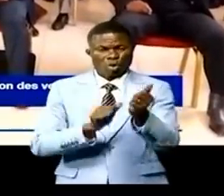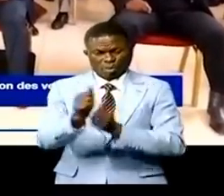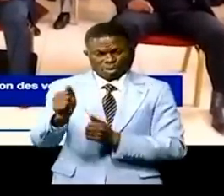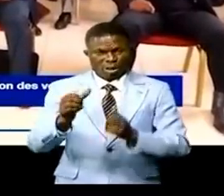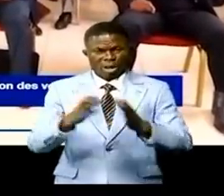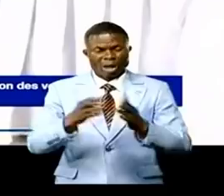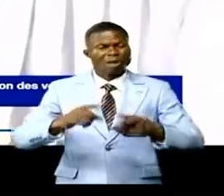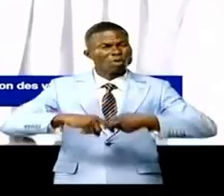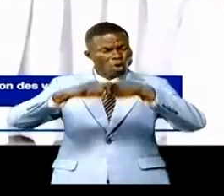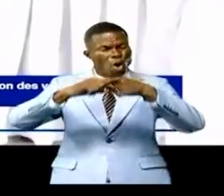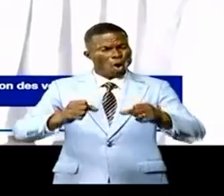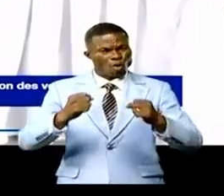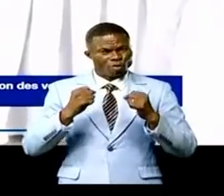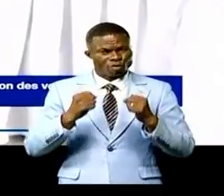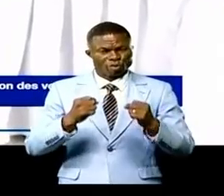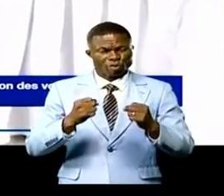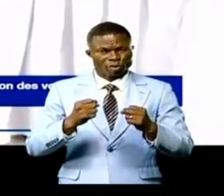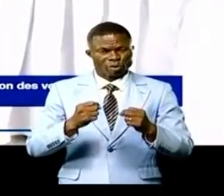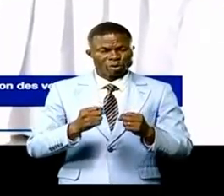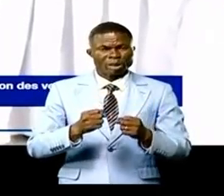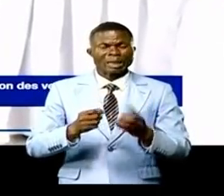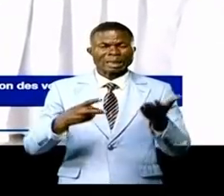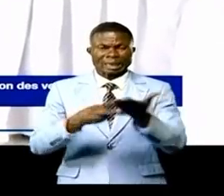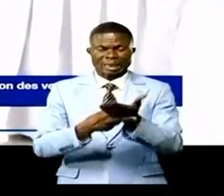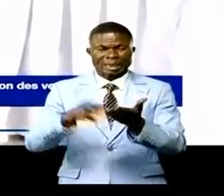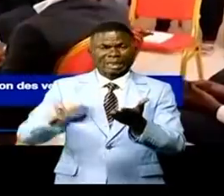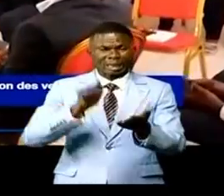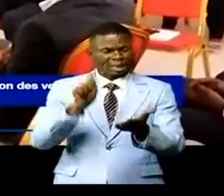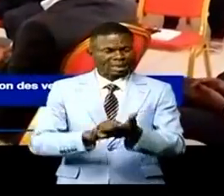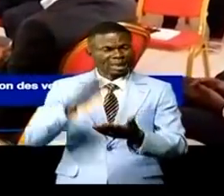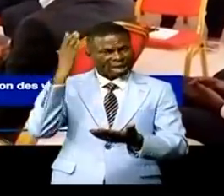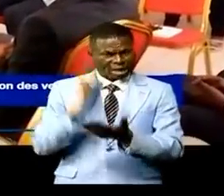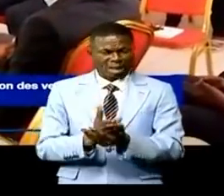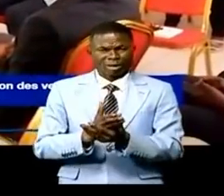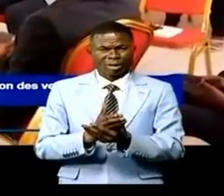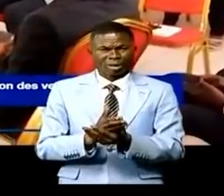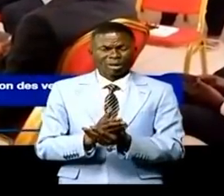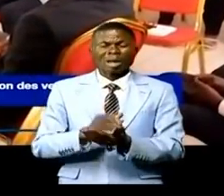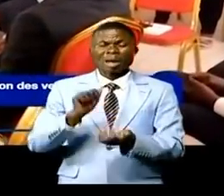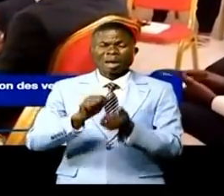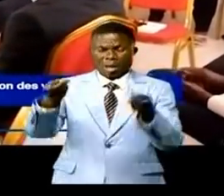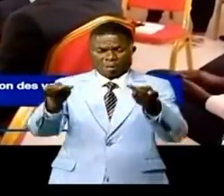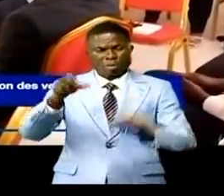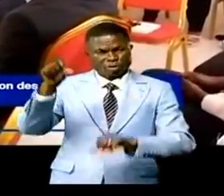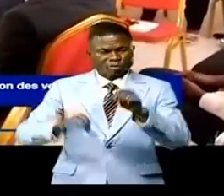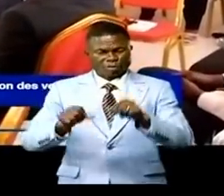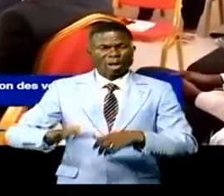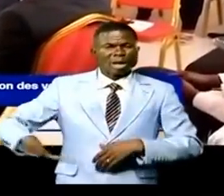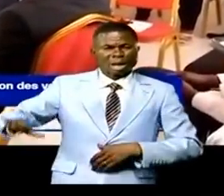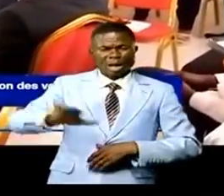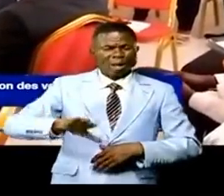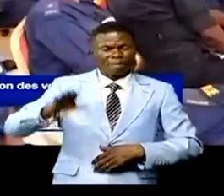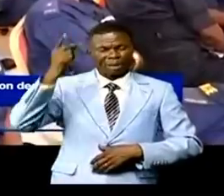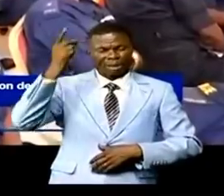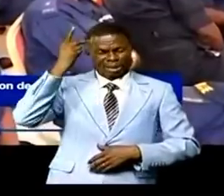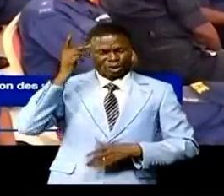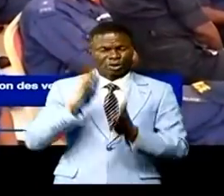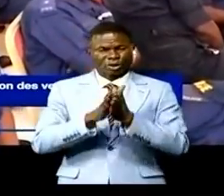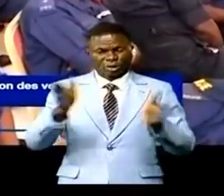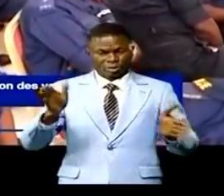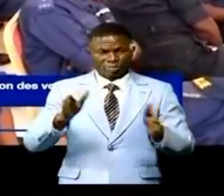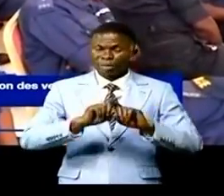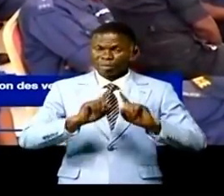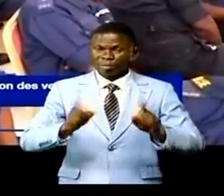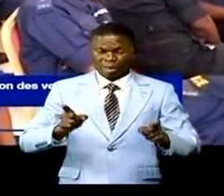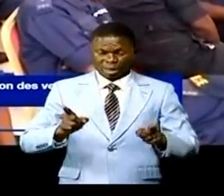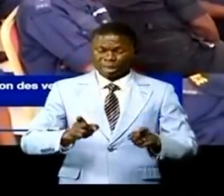interdiction formelle de percevoir des taxes pour les endroits prohibés sur toute l'étendue de la capitale sous peine des